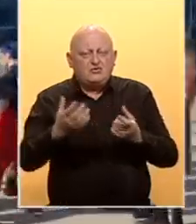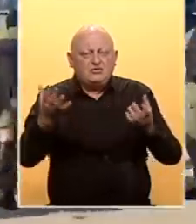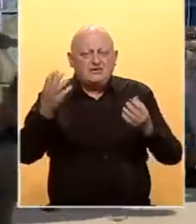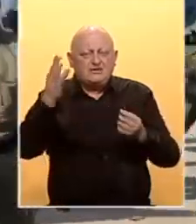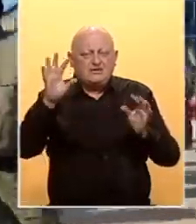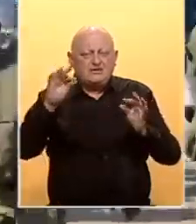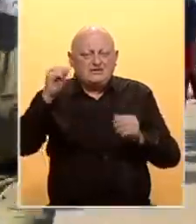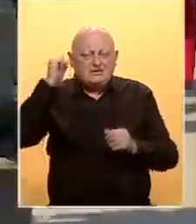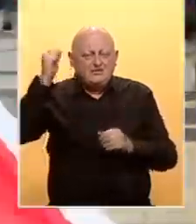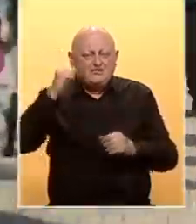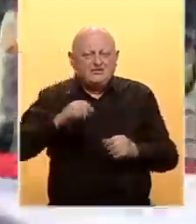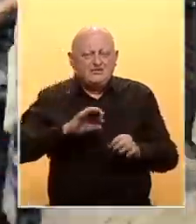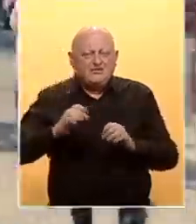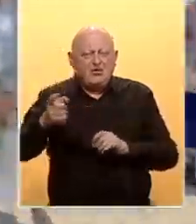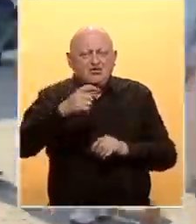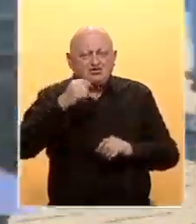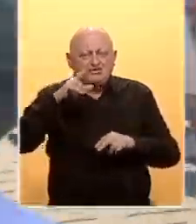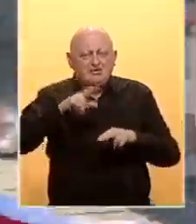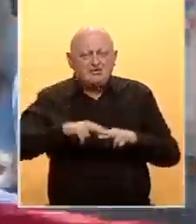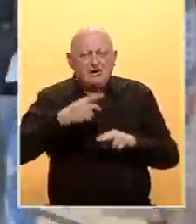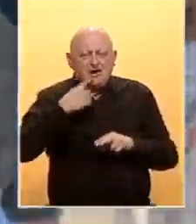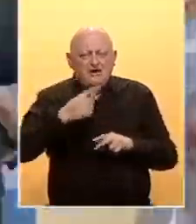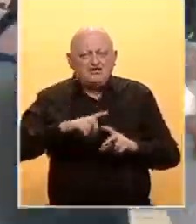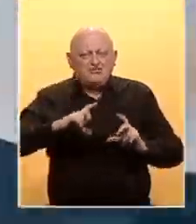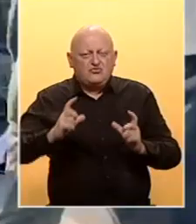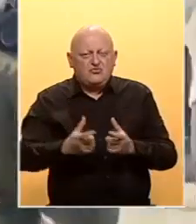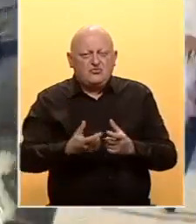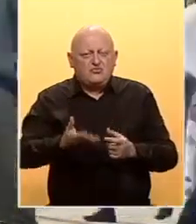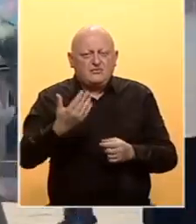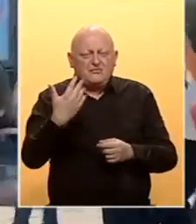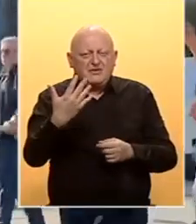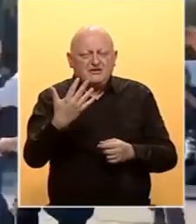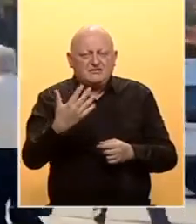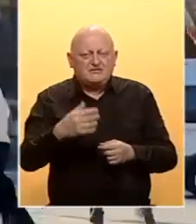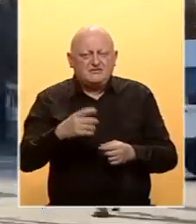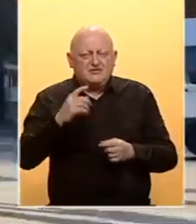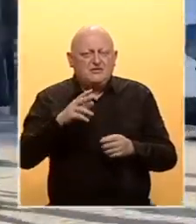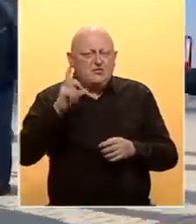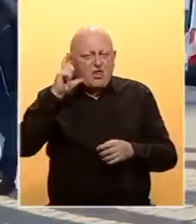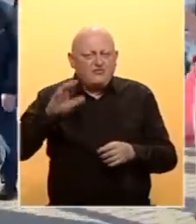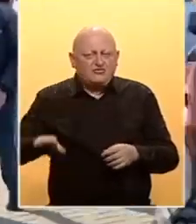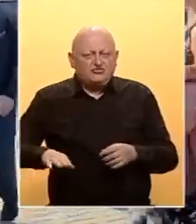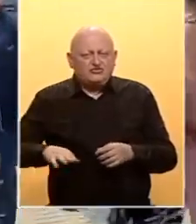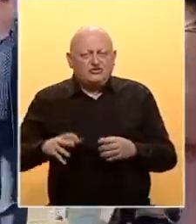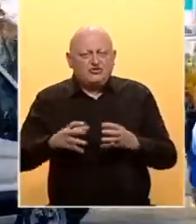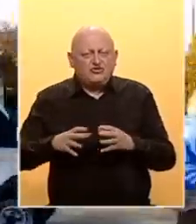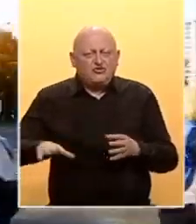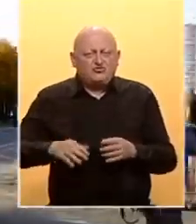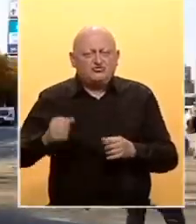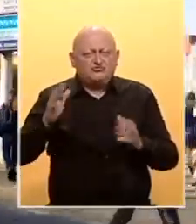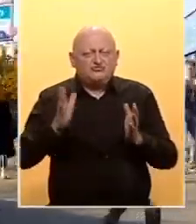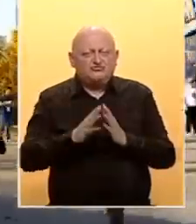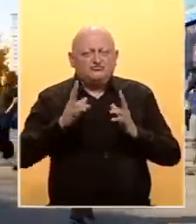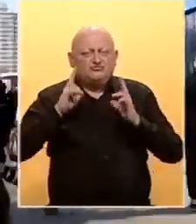deset demonstranata dok Organizacije za ljudska prava tvrde da je uhopšenih skoro 50, uglavnom žena. Grupa žena je skandirala,